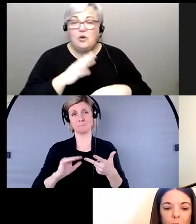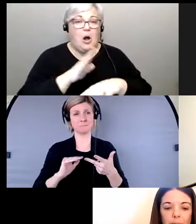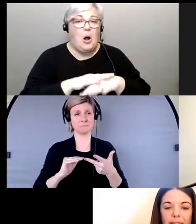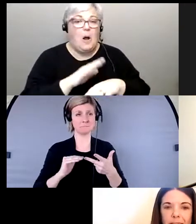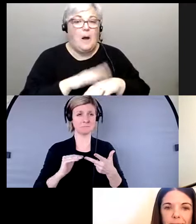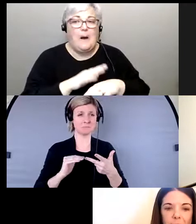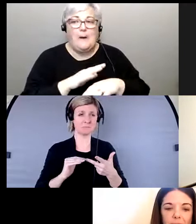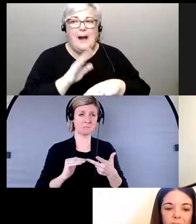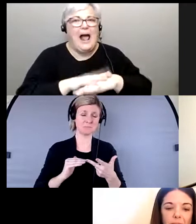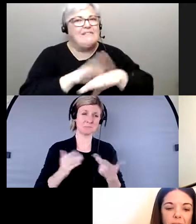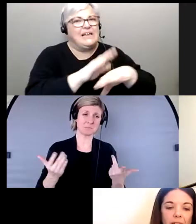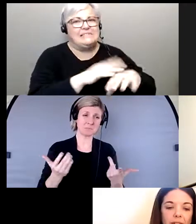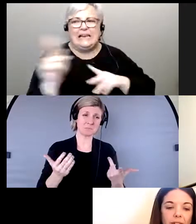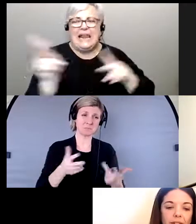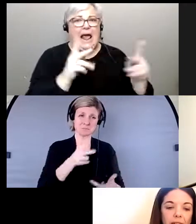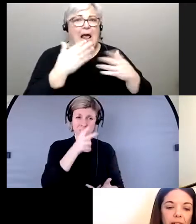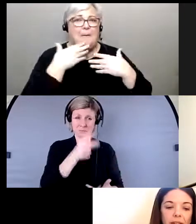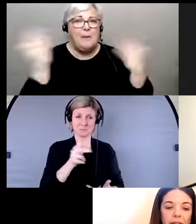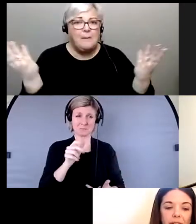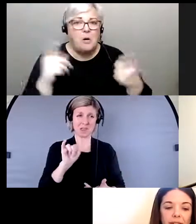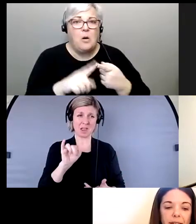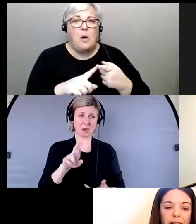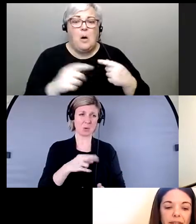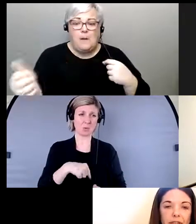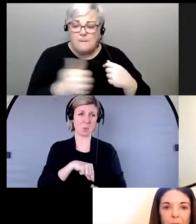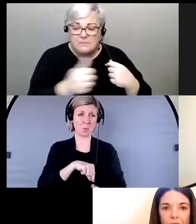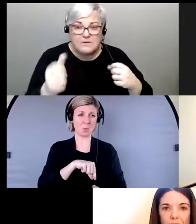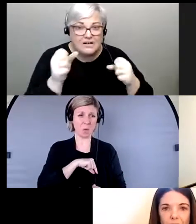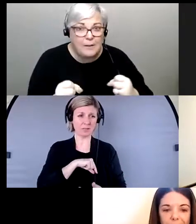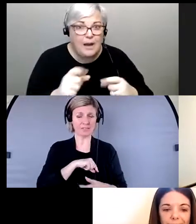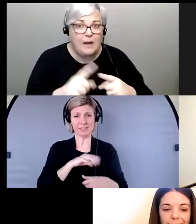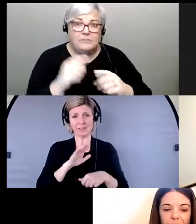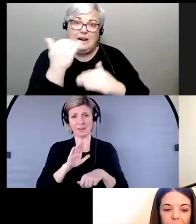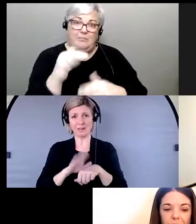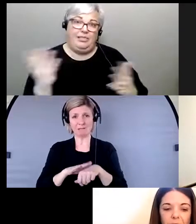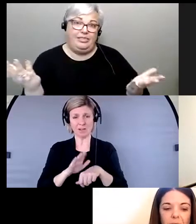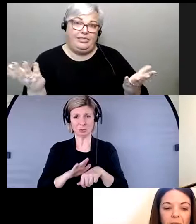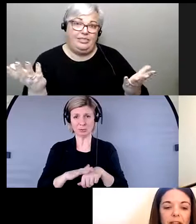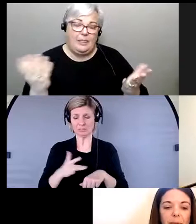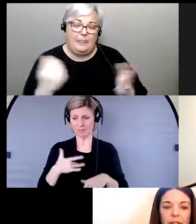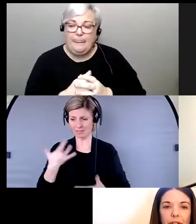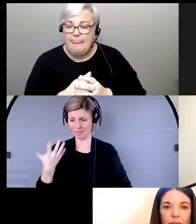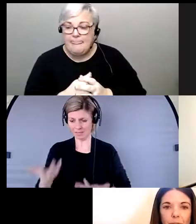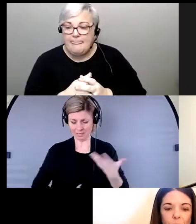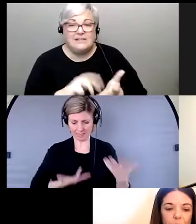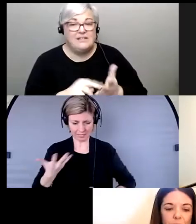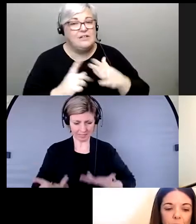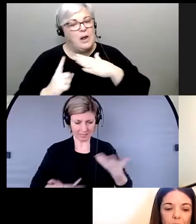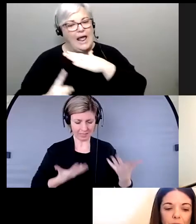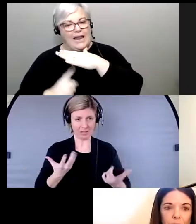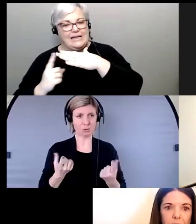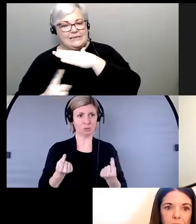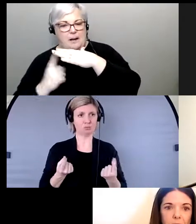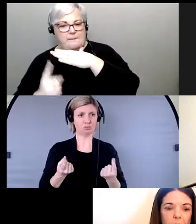qualité de l'air, la mobilité, la capacité de se déplacer des gens est très limitée et l'isolement est